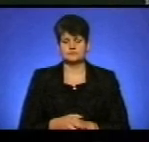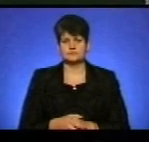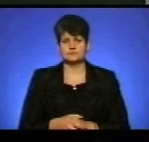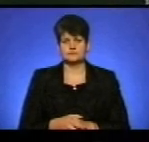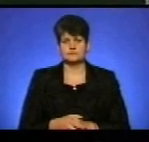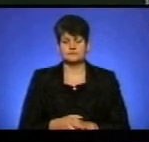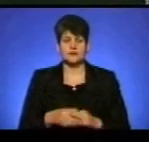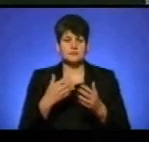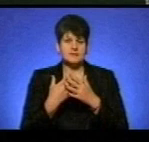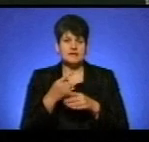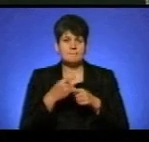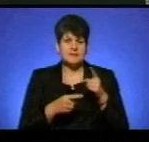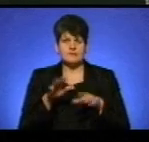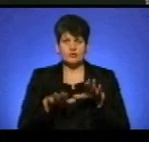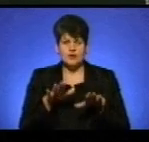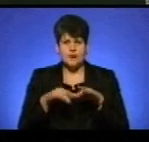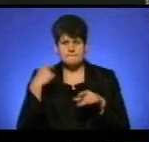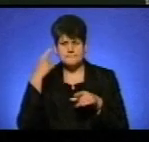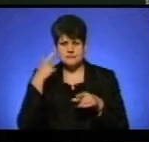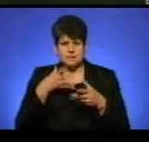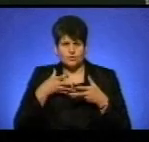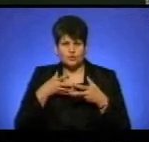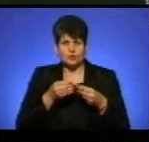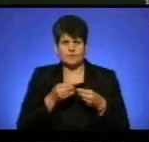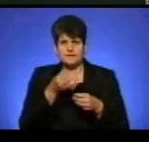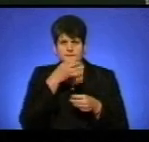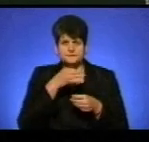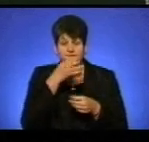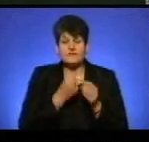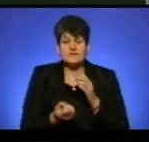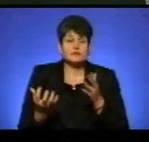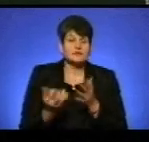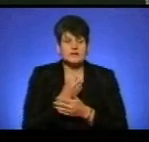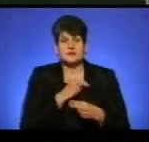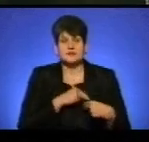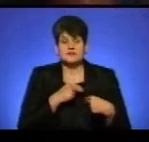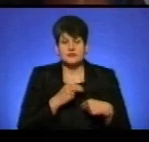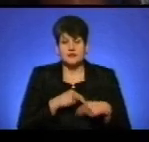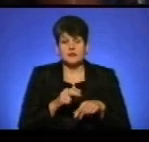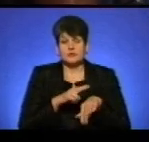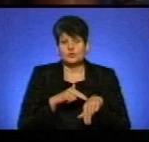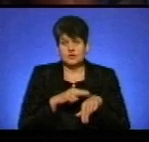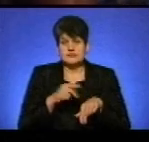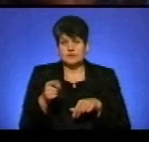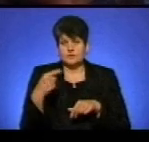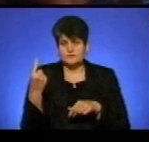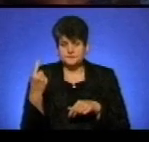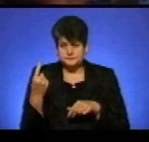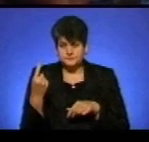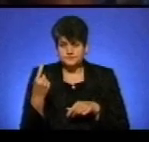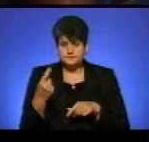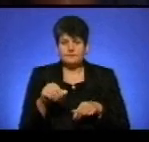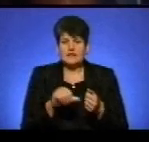Майже пів кілограма психотропного амфетаміну сьогодні виявили працівники управління карного розшуку поліції Тернопільщини.